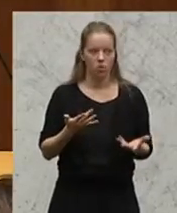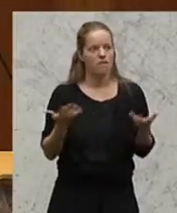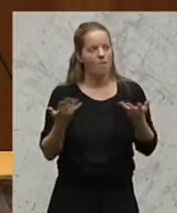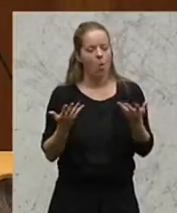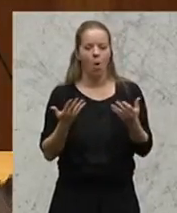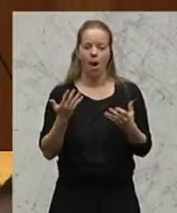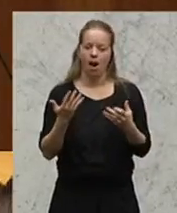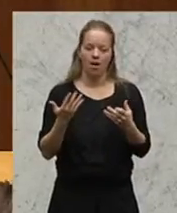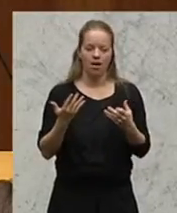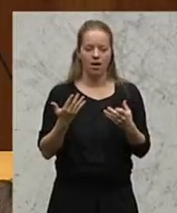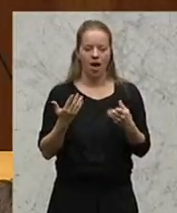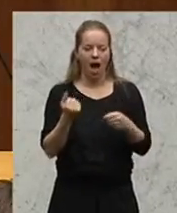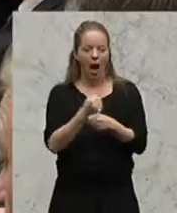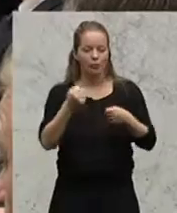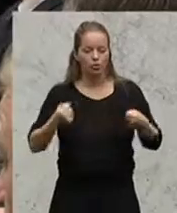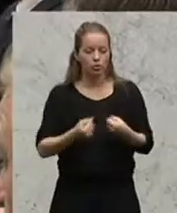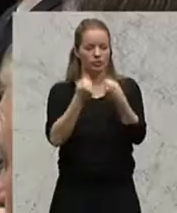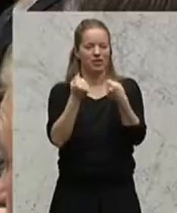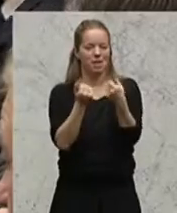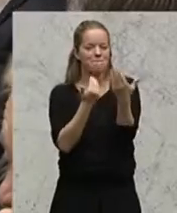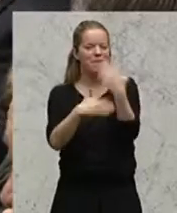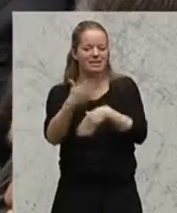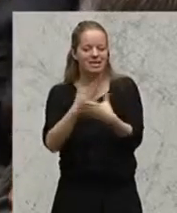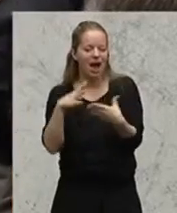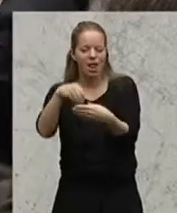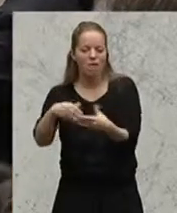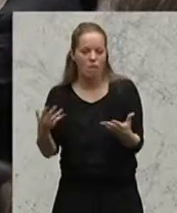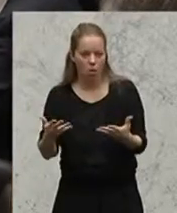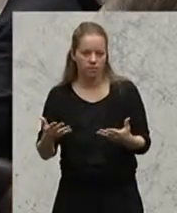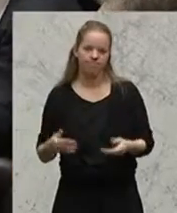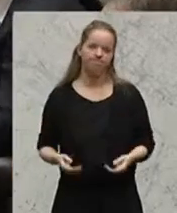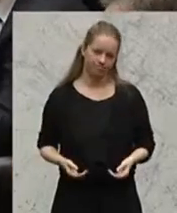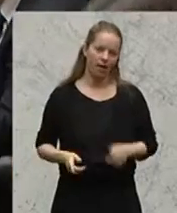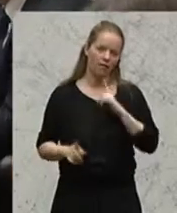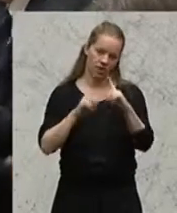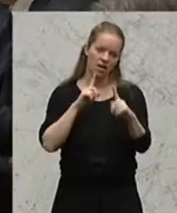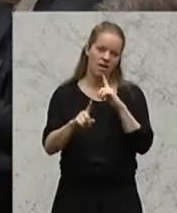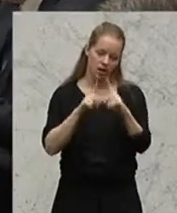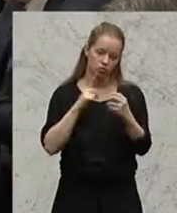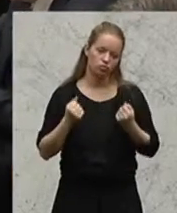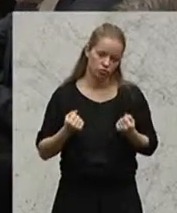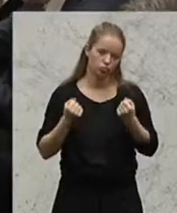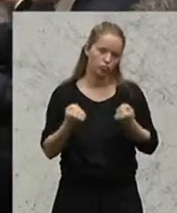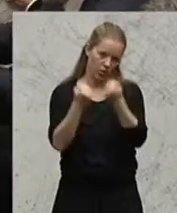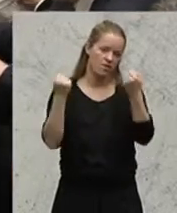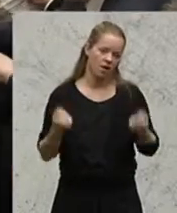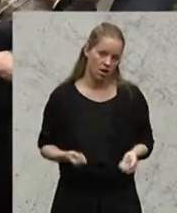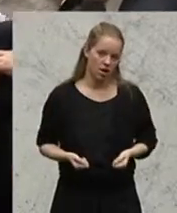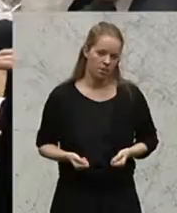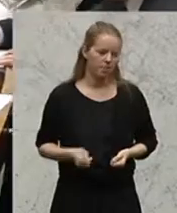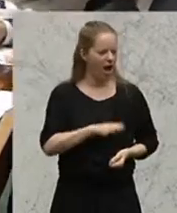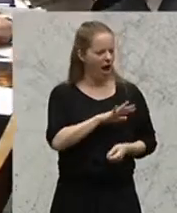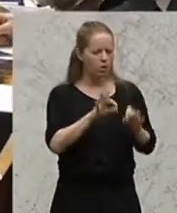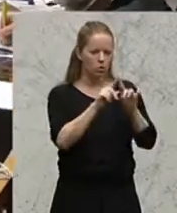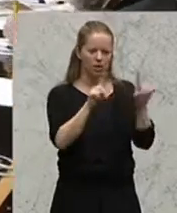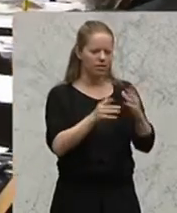Verkehrsunfälle sind. Und alle Experten sagen uns, schauen Sie sich auch die Begutachtungen an, die sagen uns,